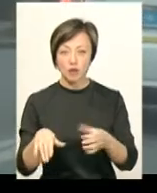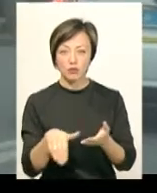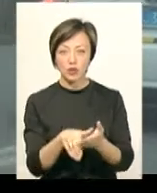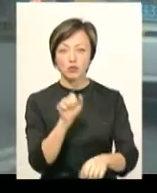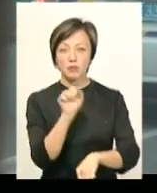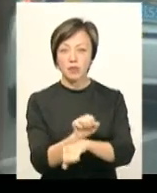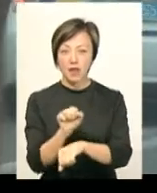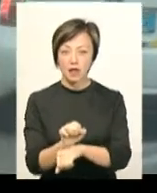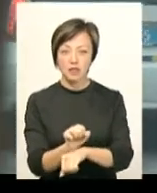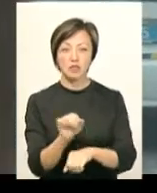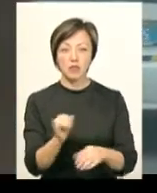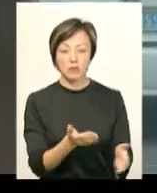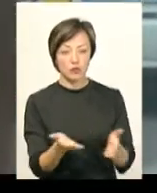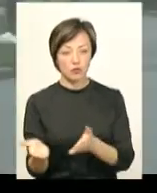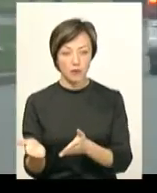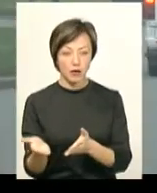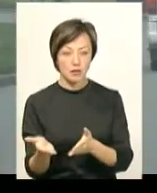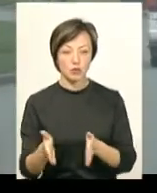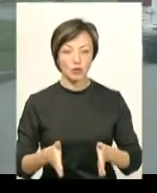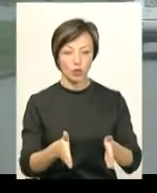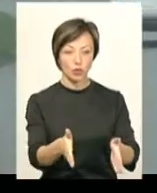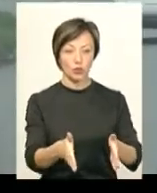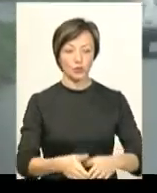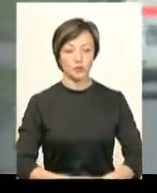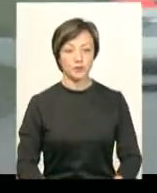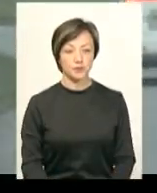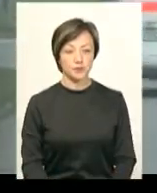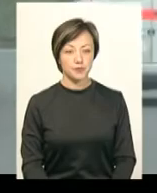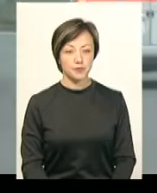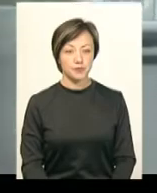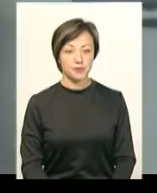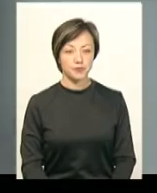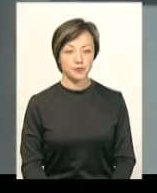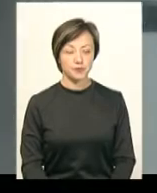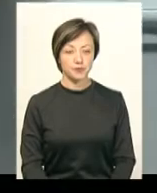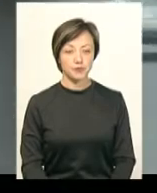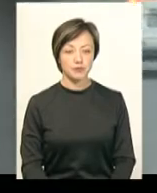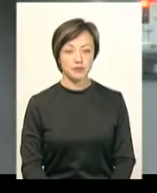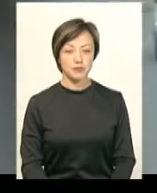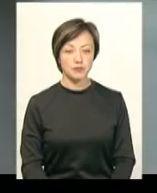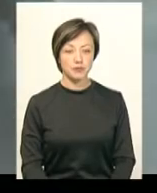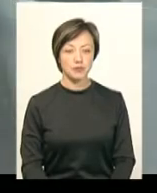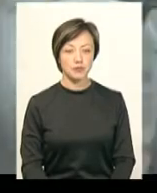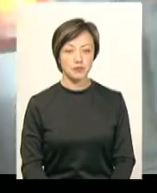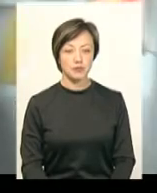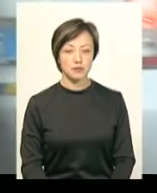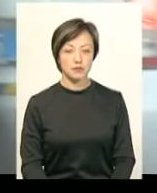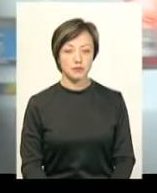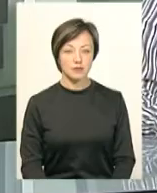зупинялися та поступалися дорожньою смугою. Вікторія Бондар, Леся Боровець, Іван Мовчан. Новини Поділля. Центр.